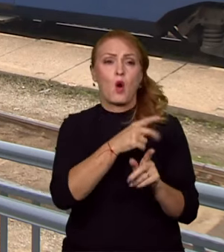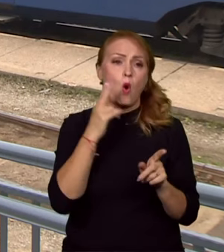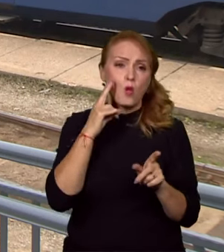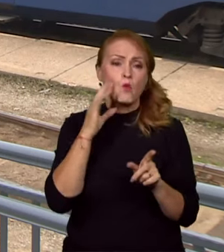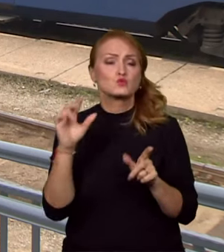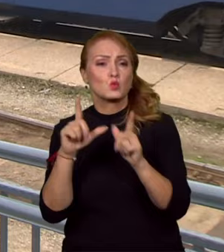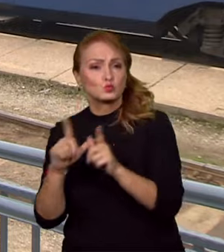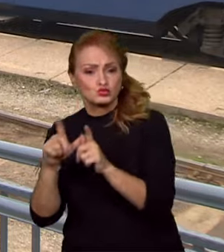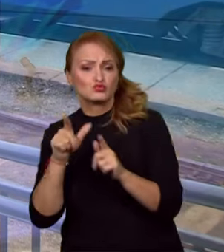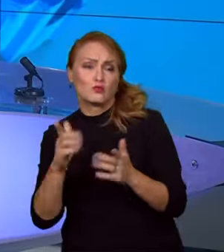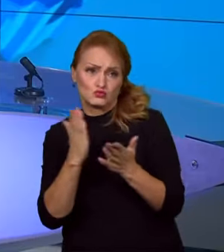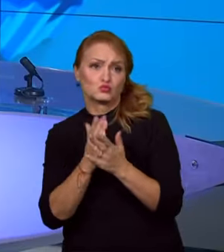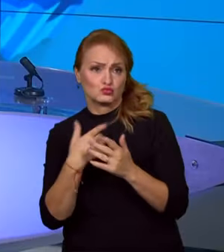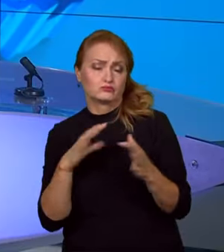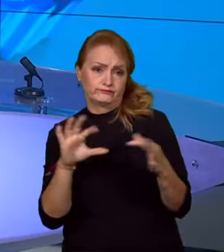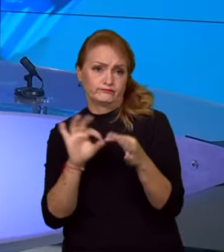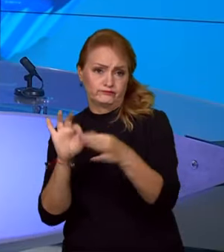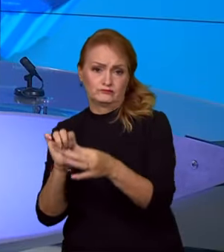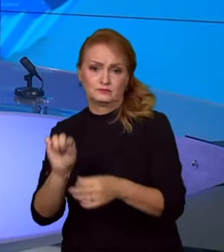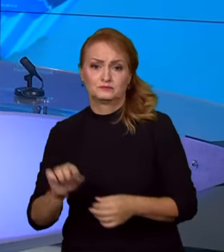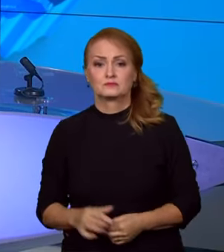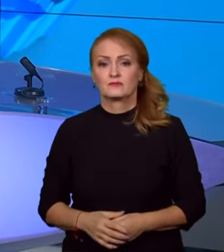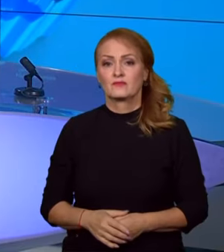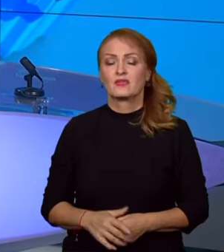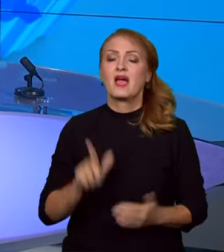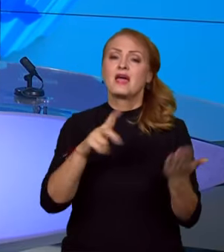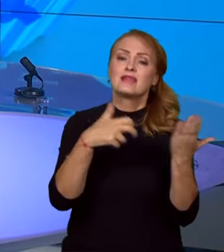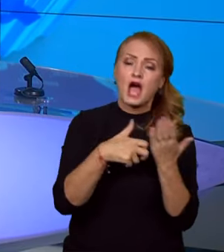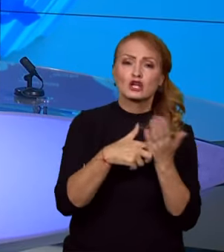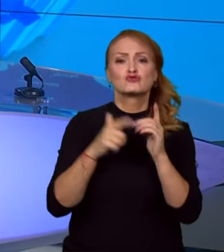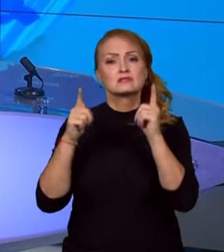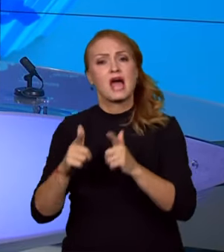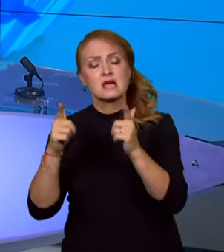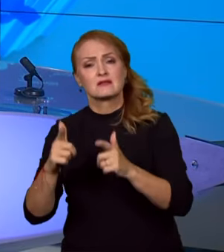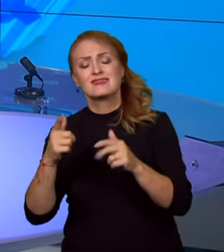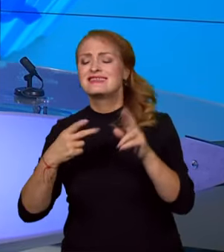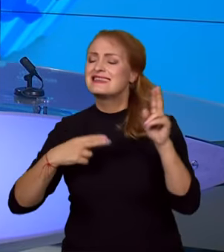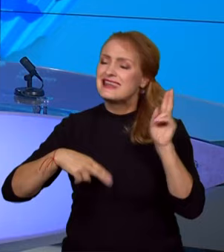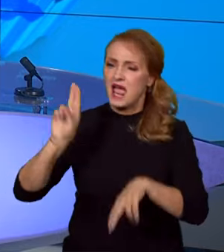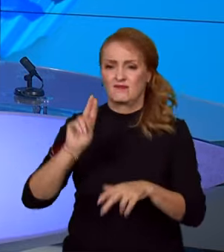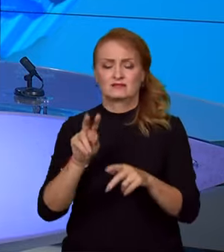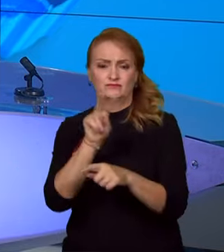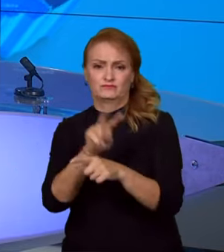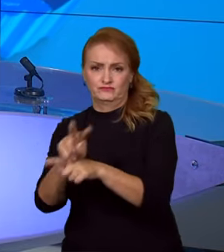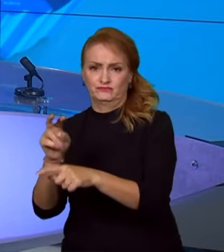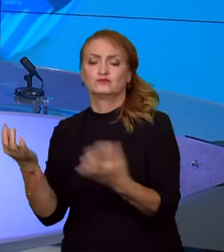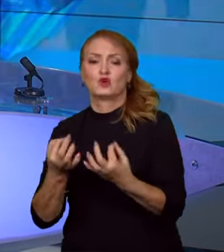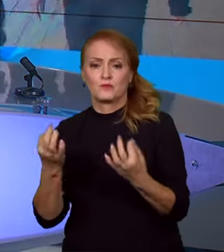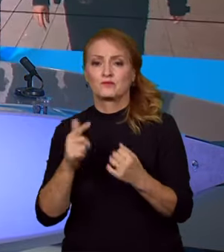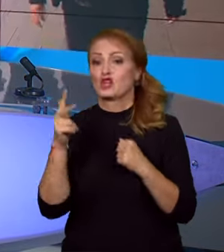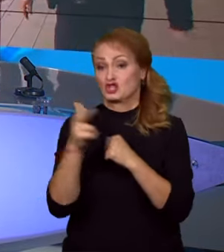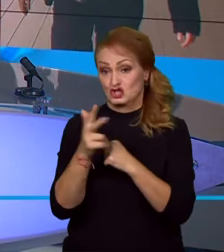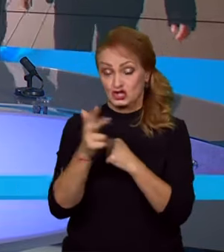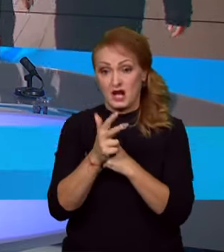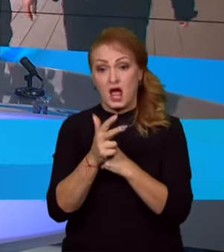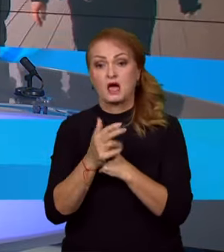bezpečnost roste. Co se nádraží a zastávek týká nejpečlivěji střeží policie a strážníci 13 těch, které